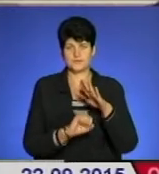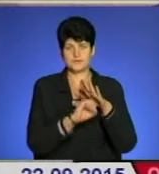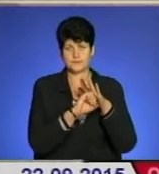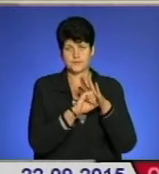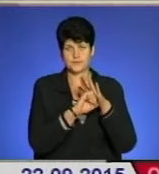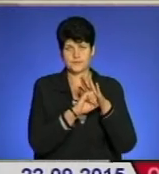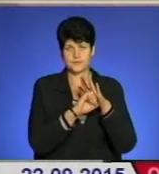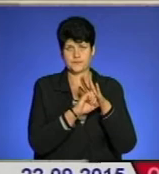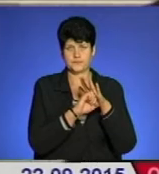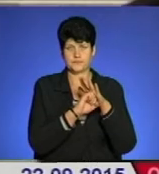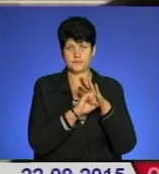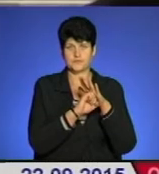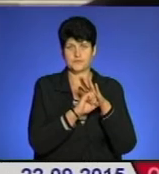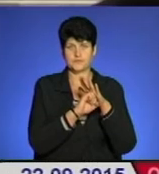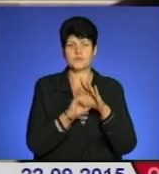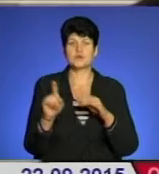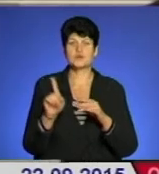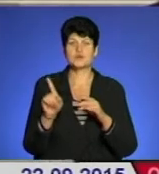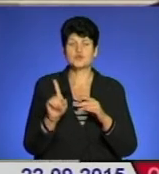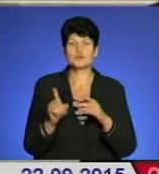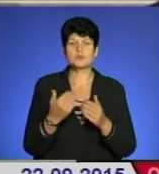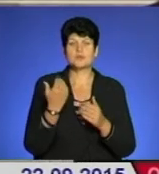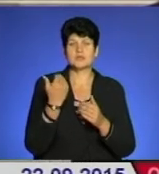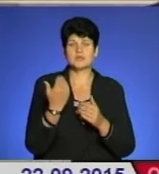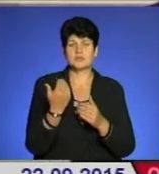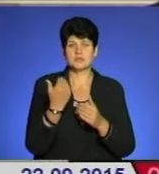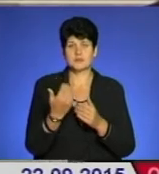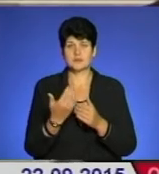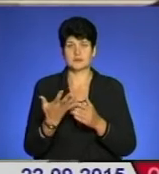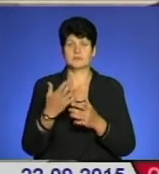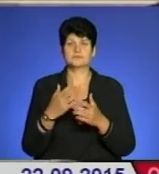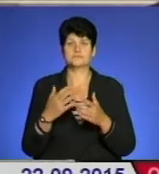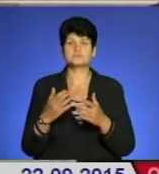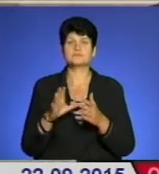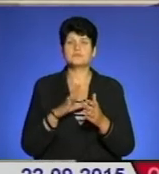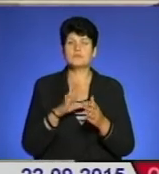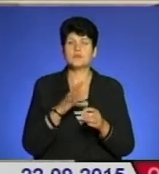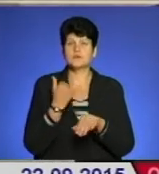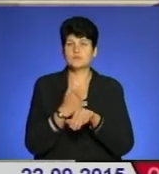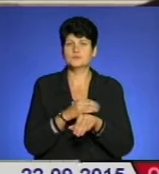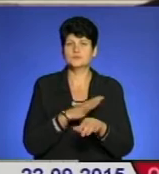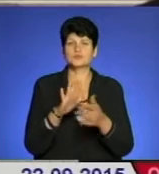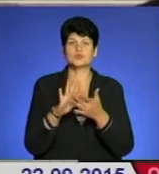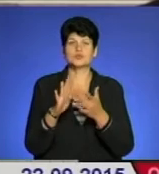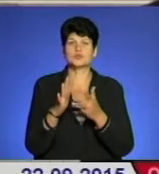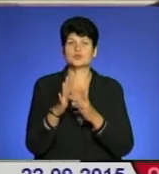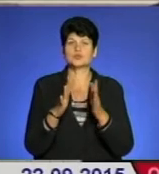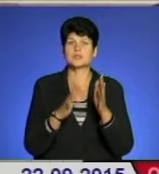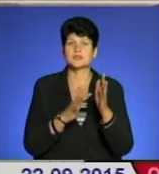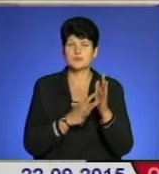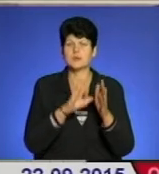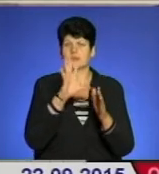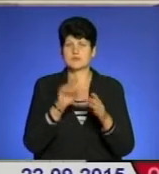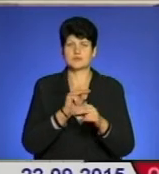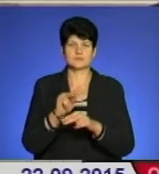наріжним каменем їхнього подружнього життя був Ісус Христос і все, що він